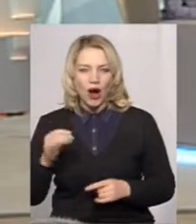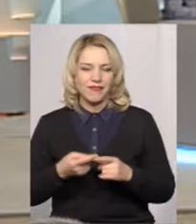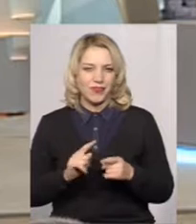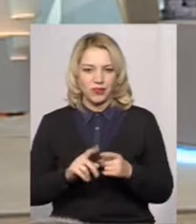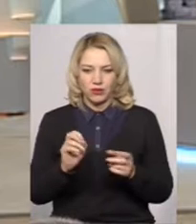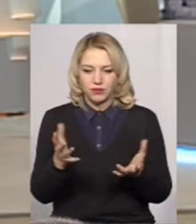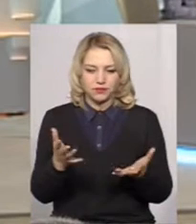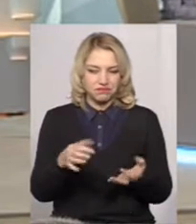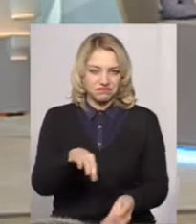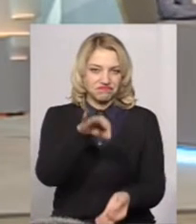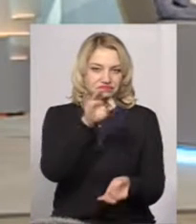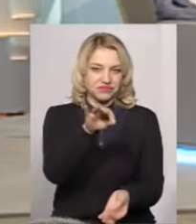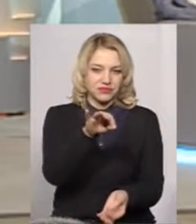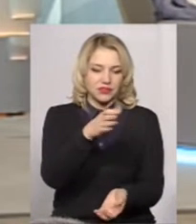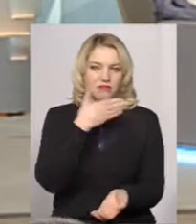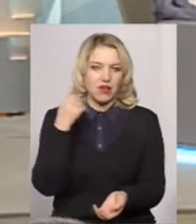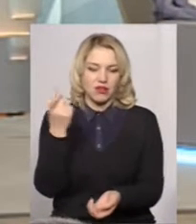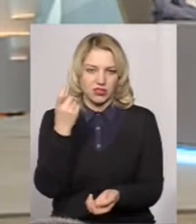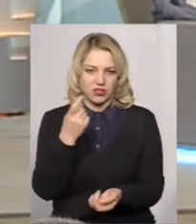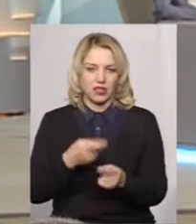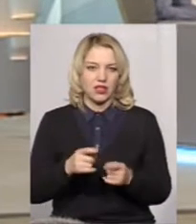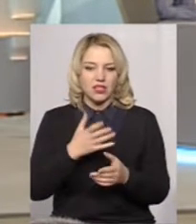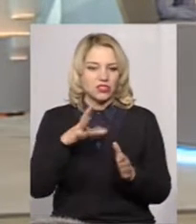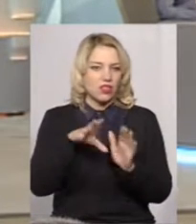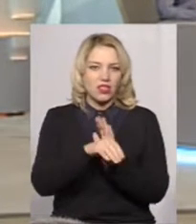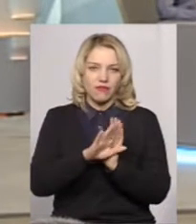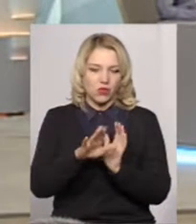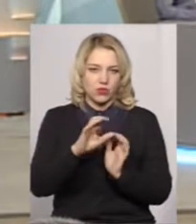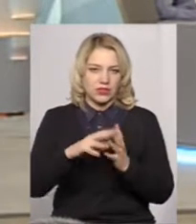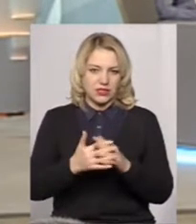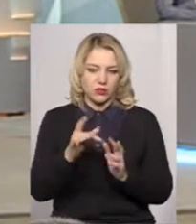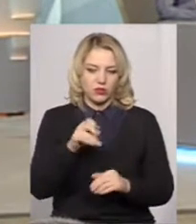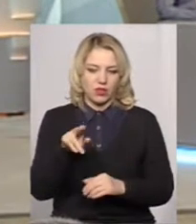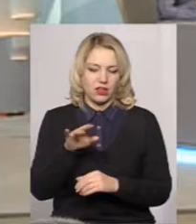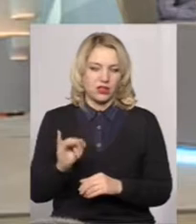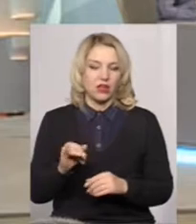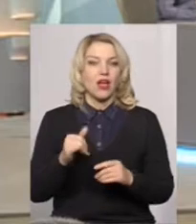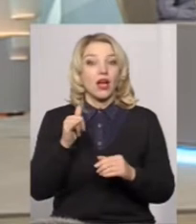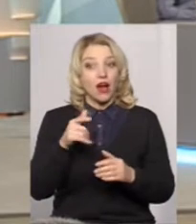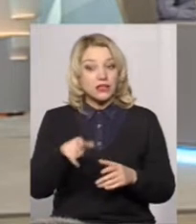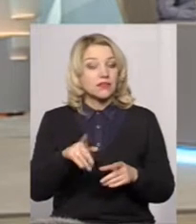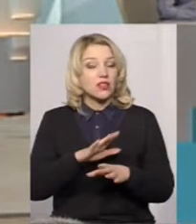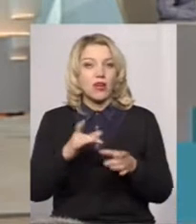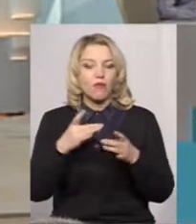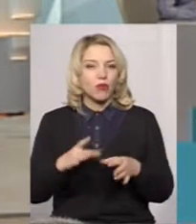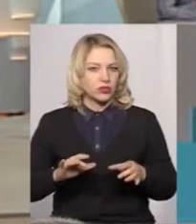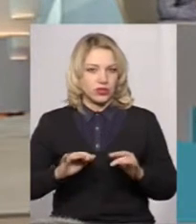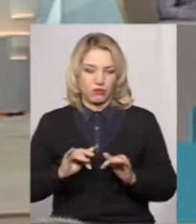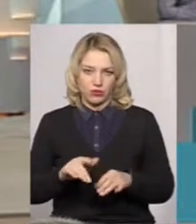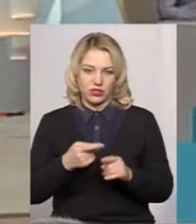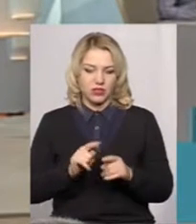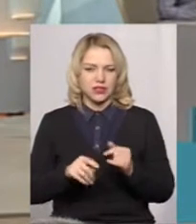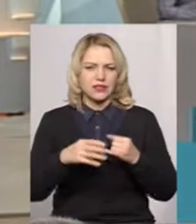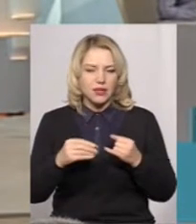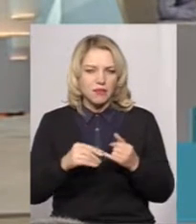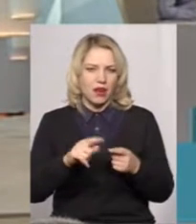воно безхозне, тому що воно вже не в колишньому КСП, але ще не в сільській раді. І то, насправді, не такий вже простий процес, оскільки це земля, земельні ділянки,